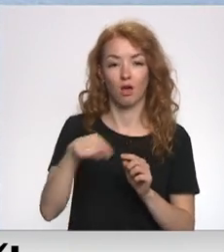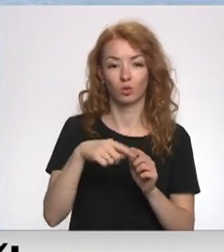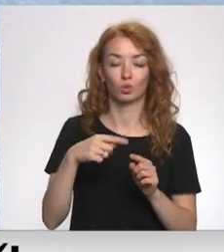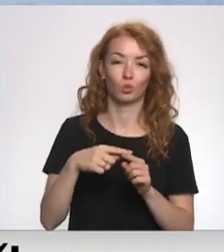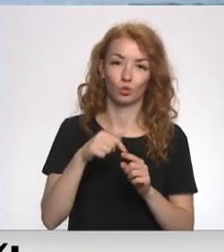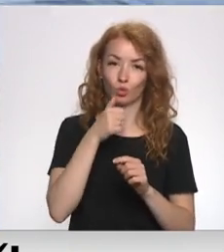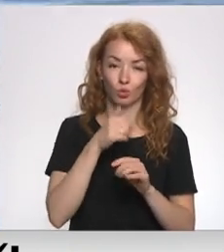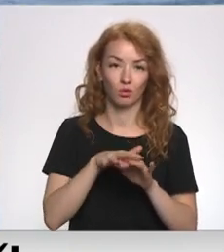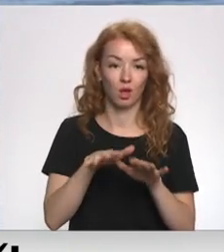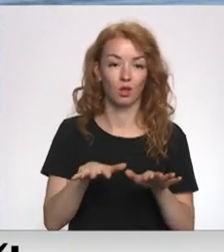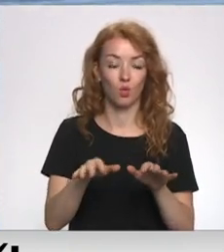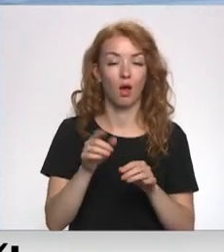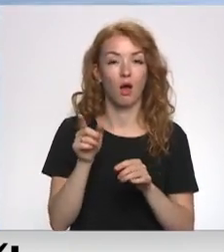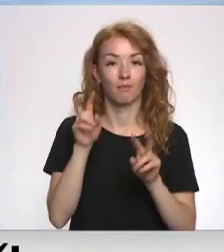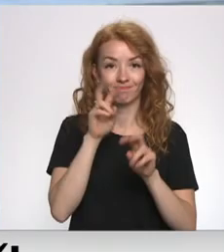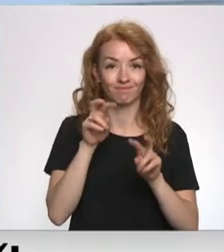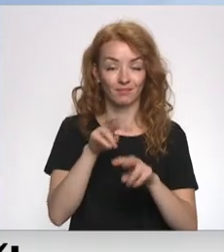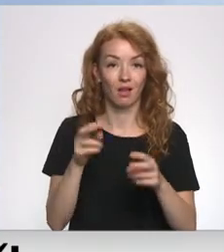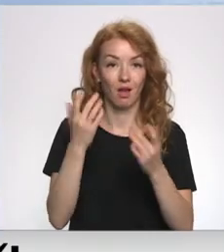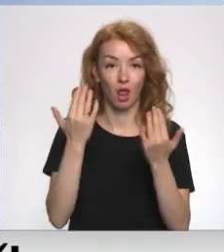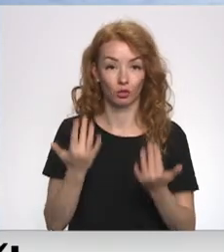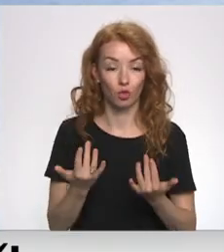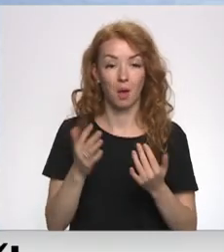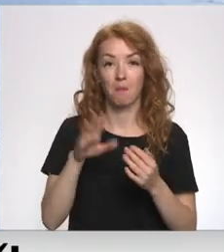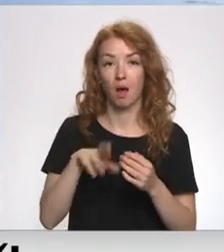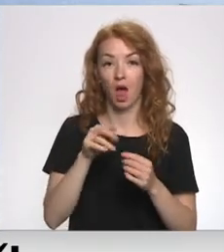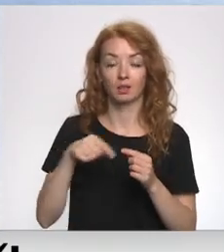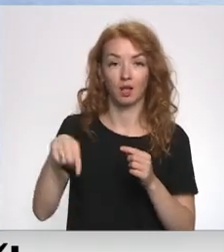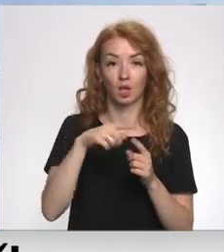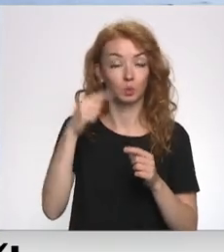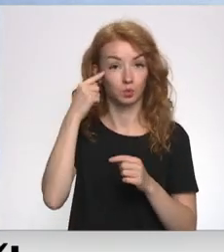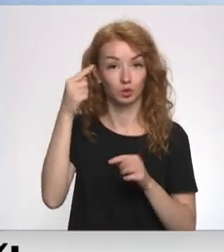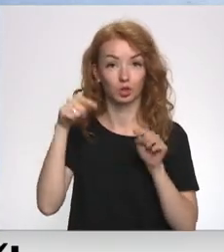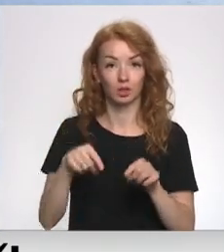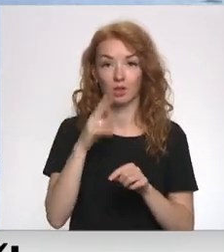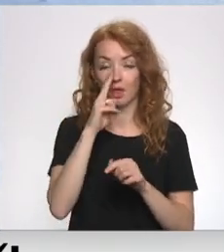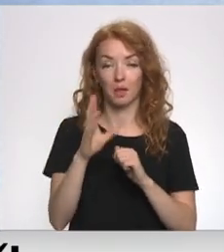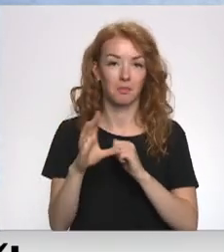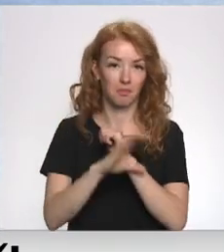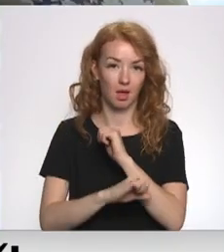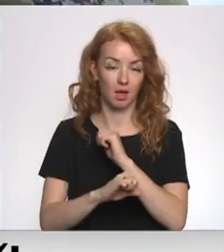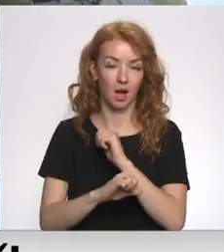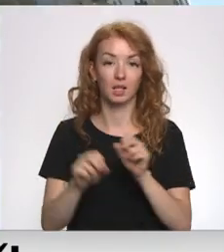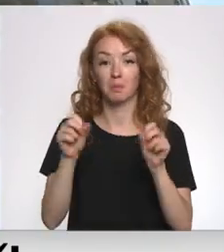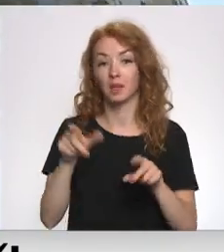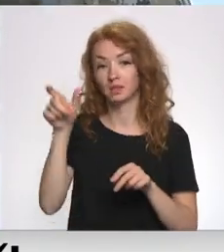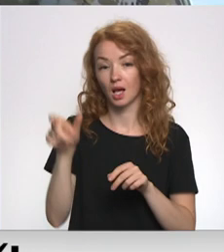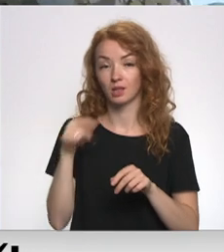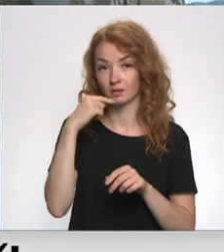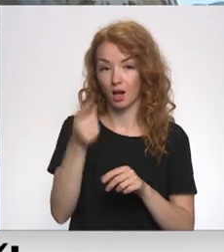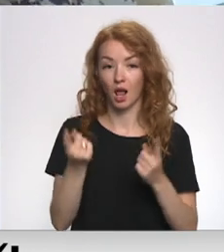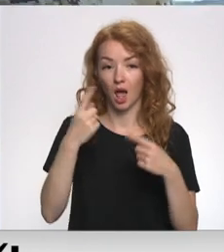Zinātniskā institūta bija ar veiktu analīžu rezultāti par Rāznes ezaras zivīm būs zināmi šīs nedēļas beigās. Speciālisti uzsver, ka